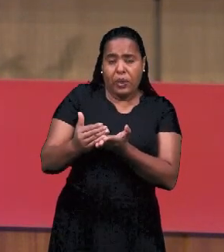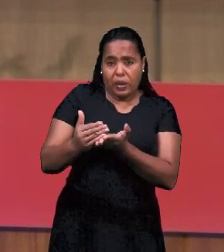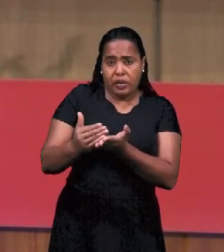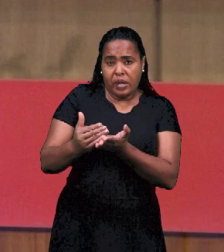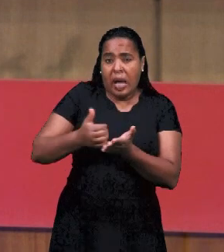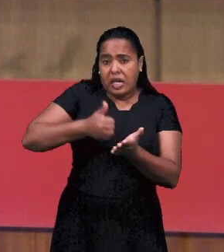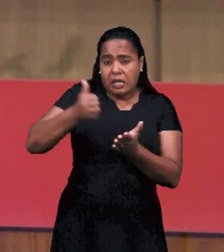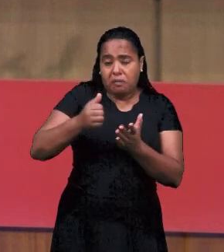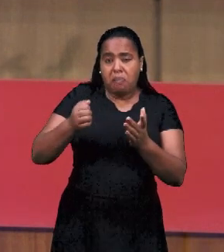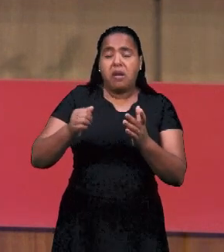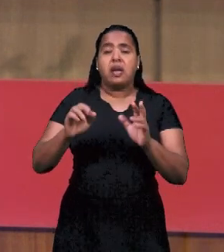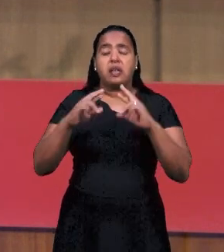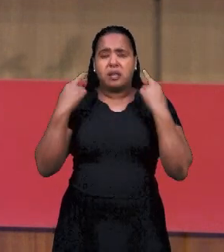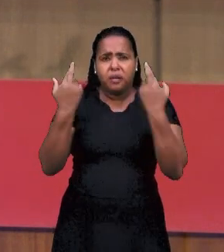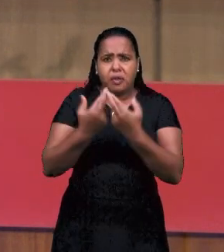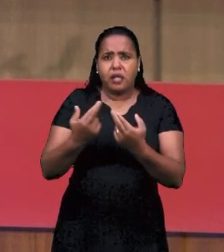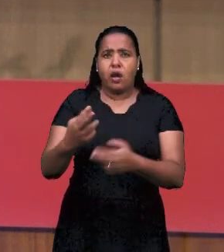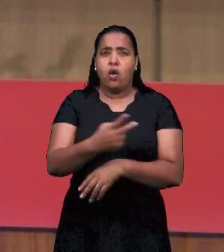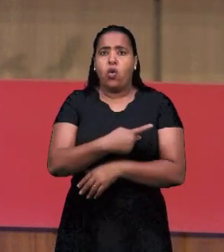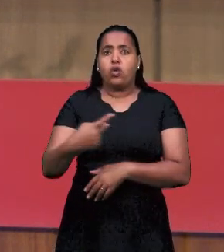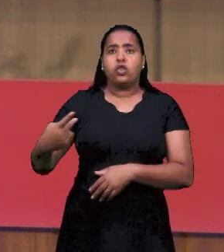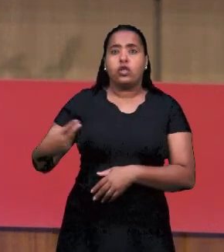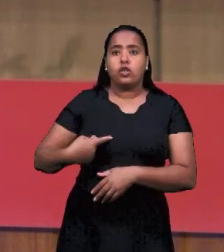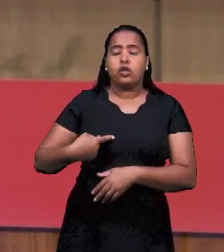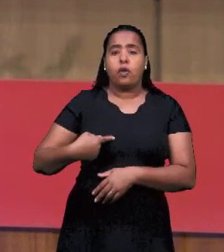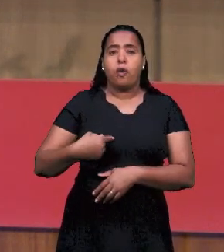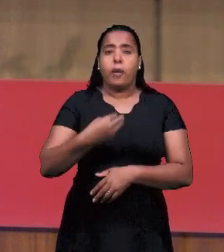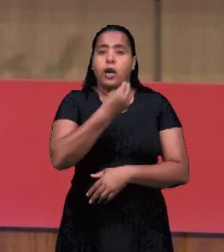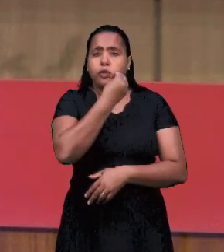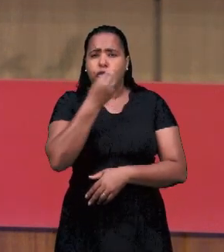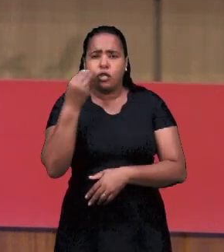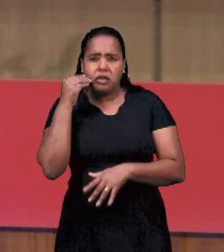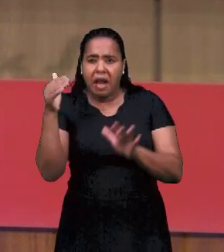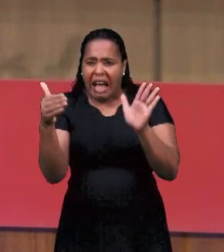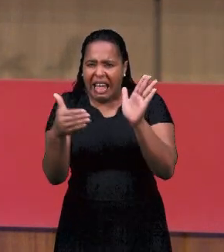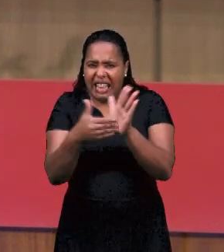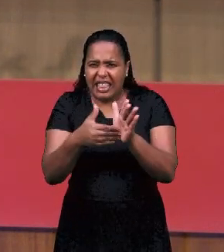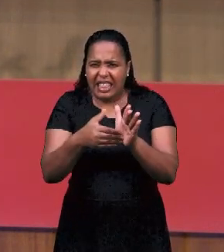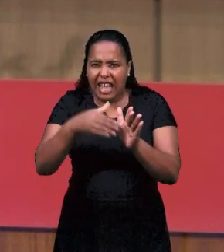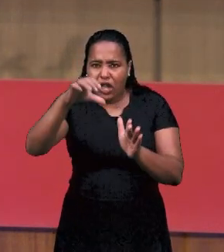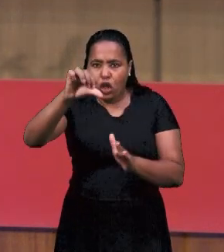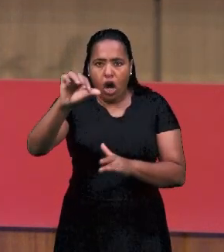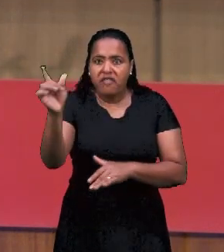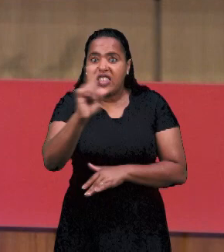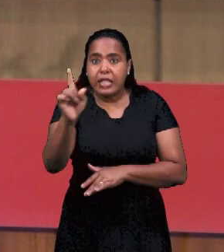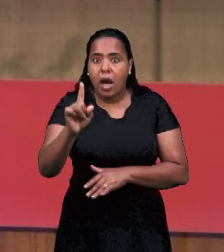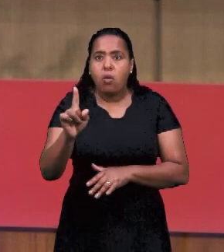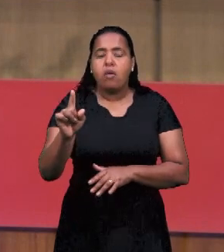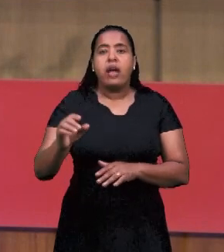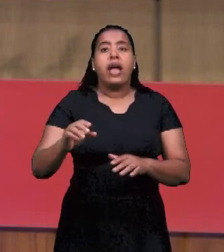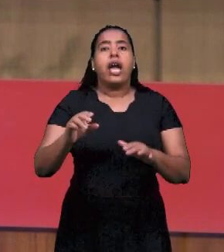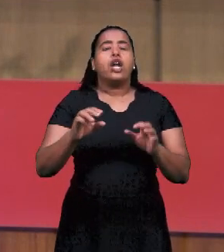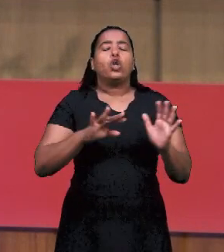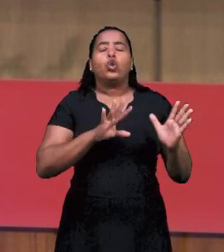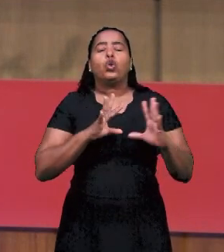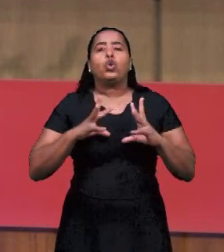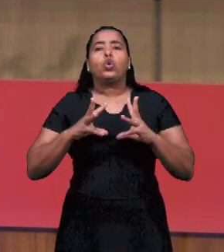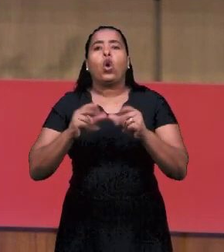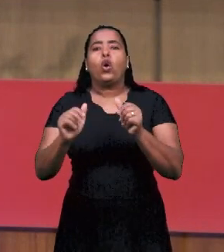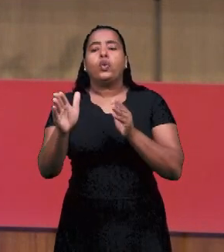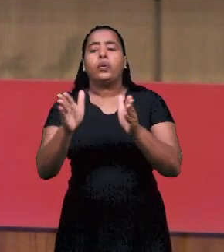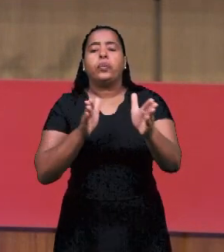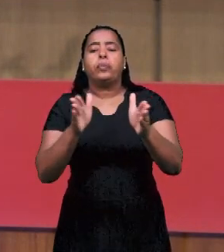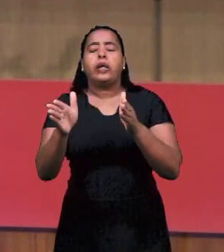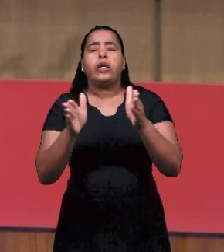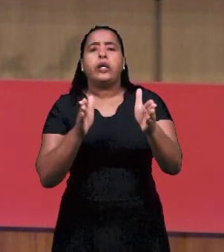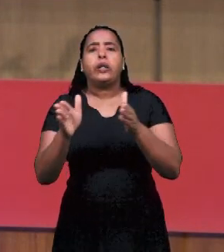пришел в самом начале. Первые встречи, которые здесь происходили. Пасторы постились не до 9